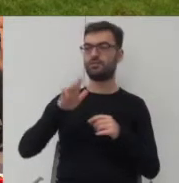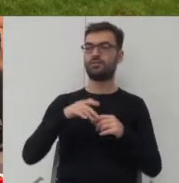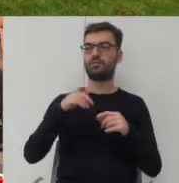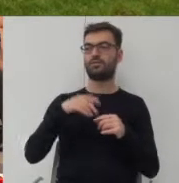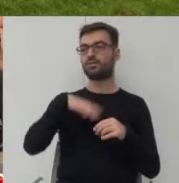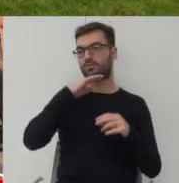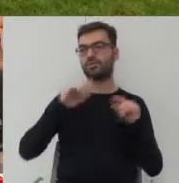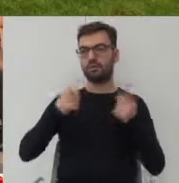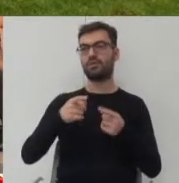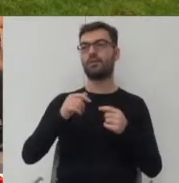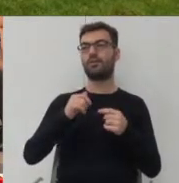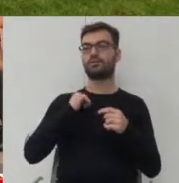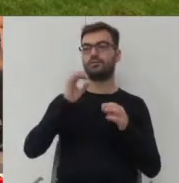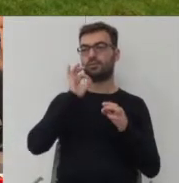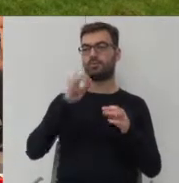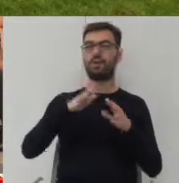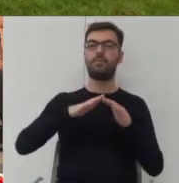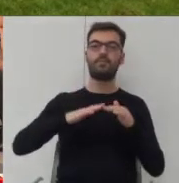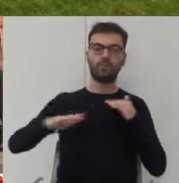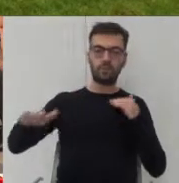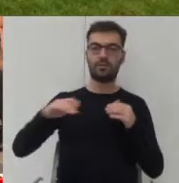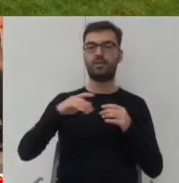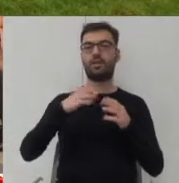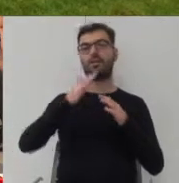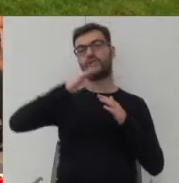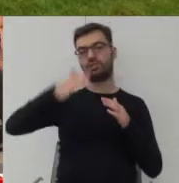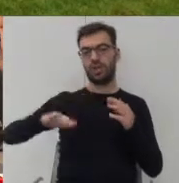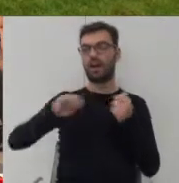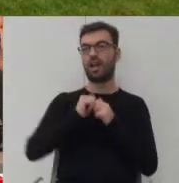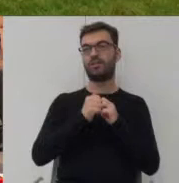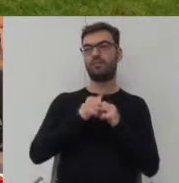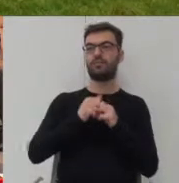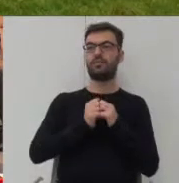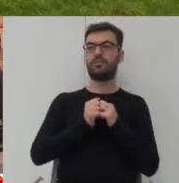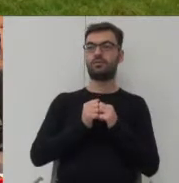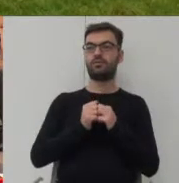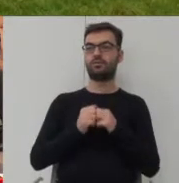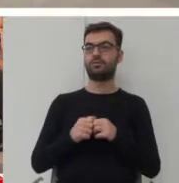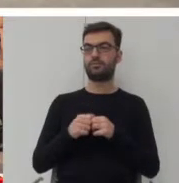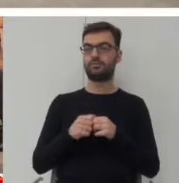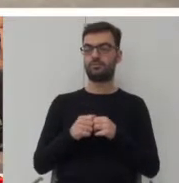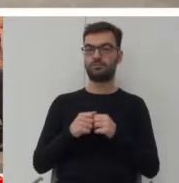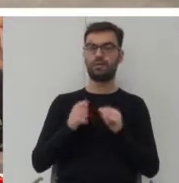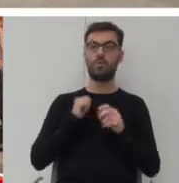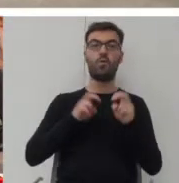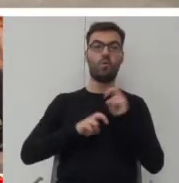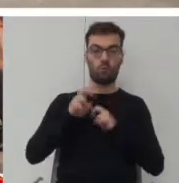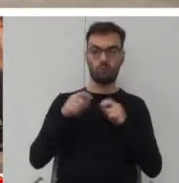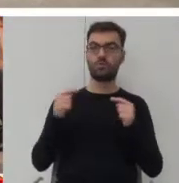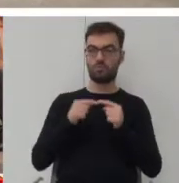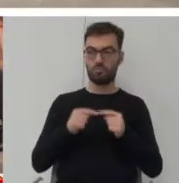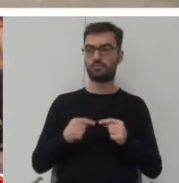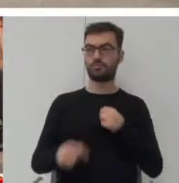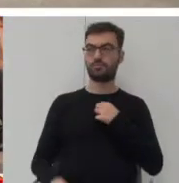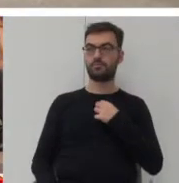zorganizować tak poprzez odpowiednią nawierzchnię, ukształtowanie terenu, czy zastosowaną roślinność, by ona do tego ruchu właśnie motywowała.